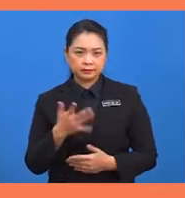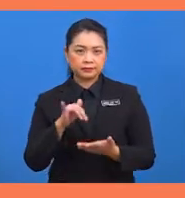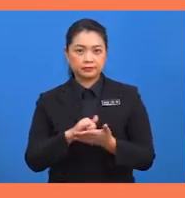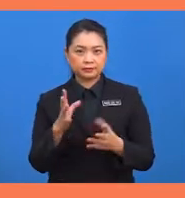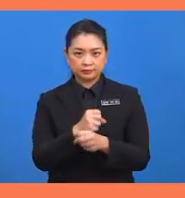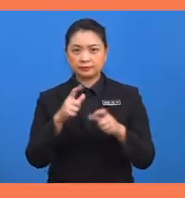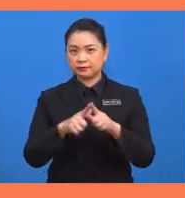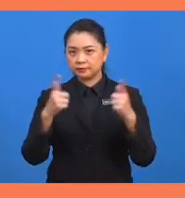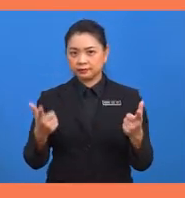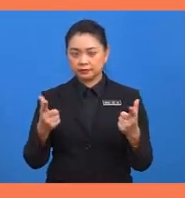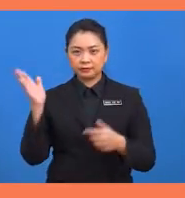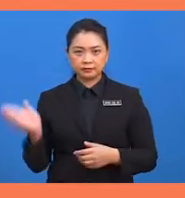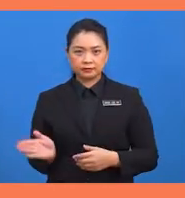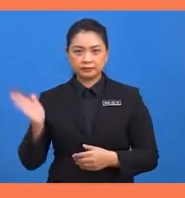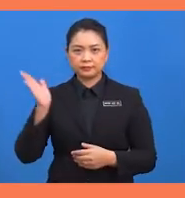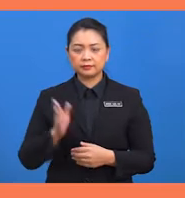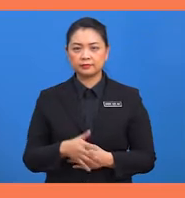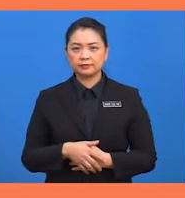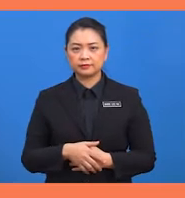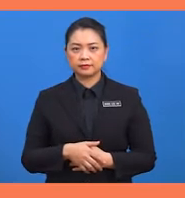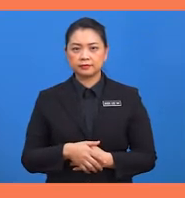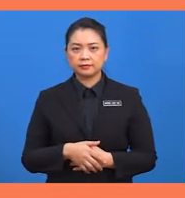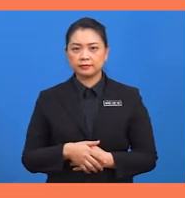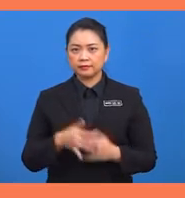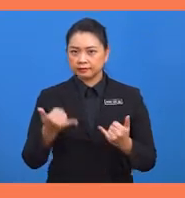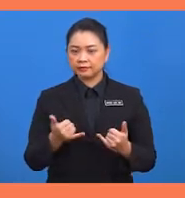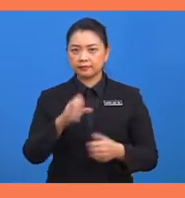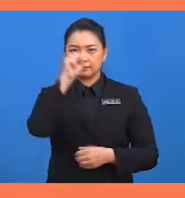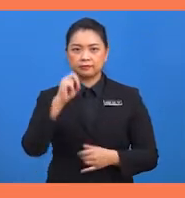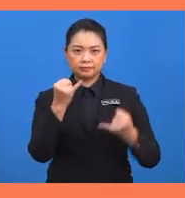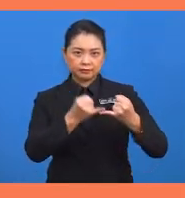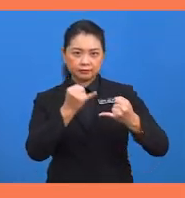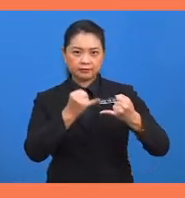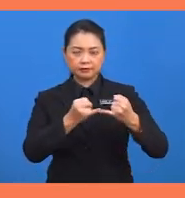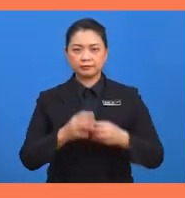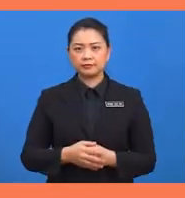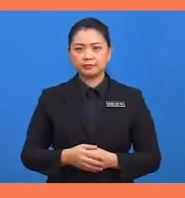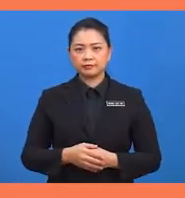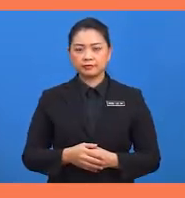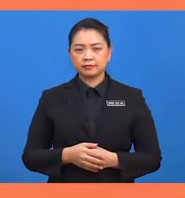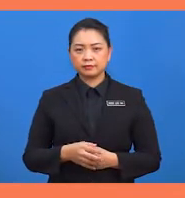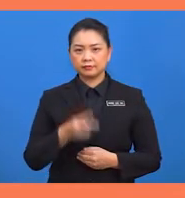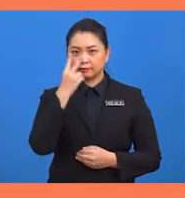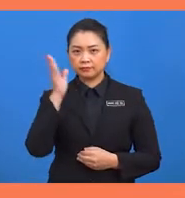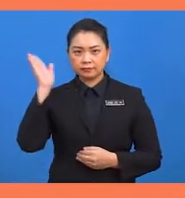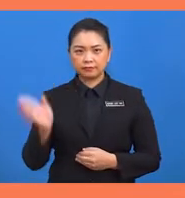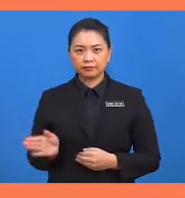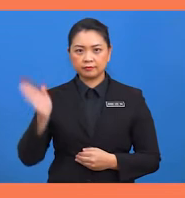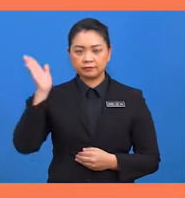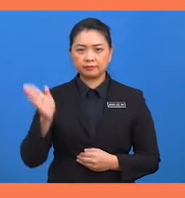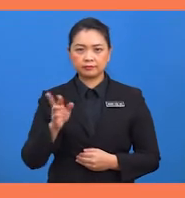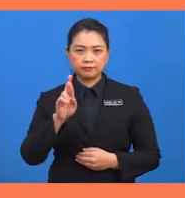30 sentimeter persegi. Soalan terakhir, RTP